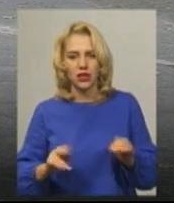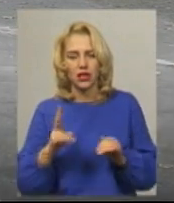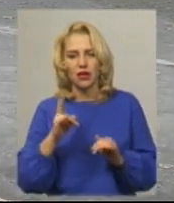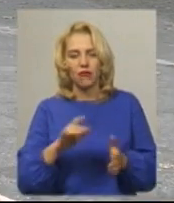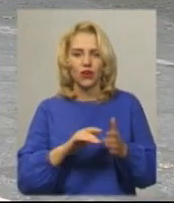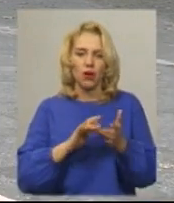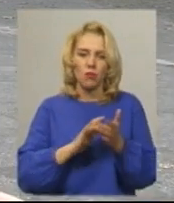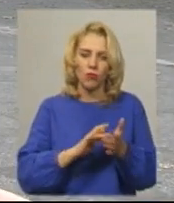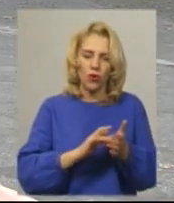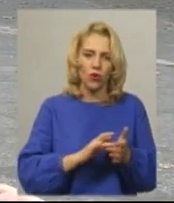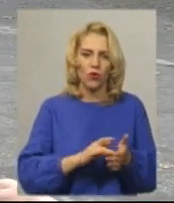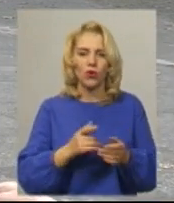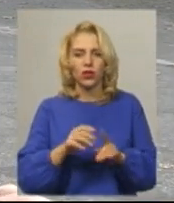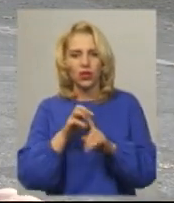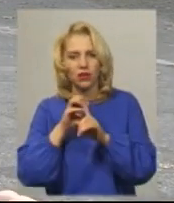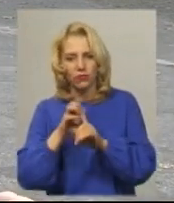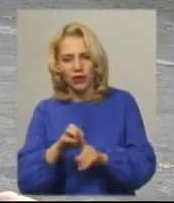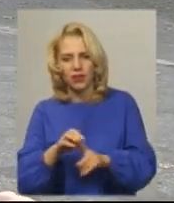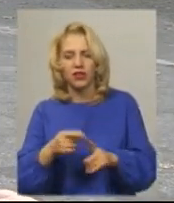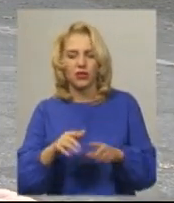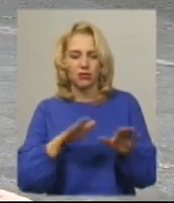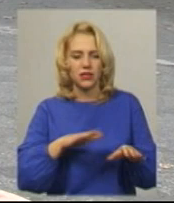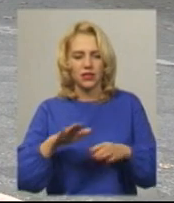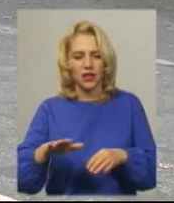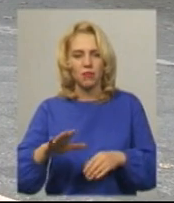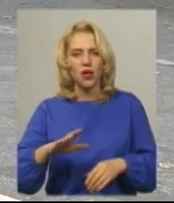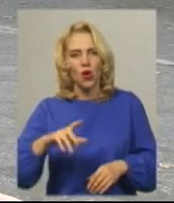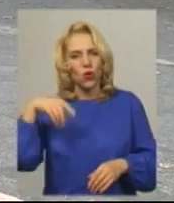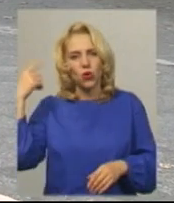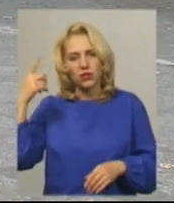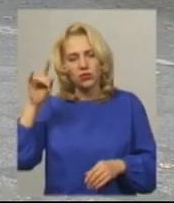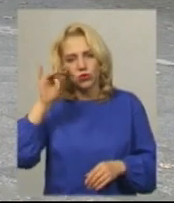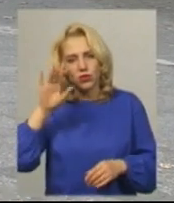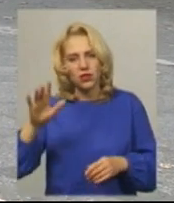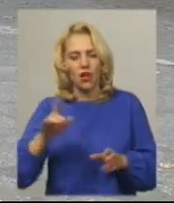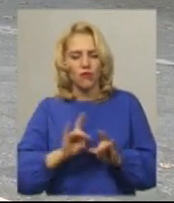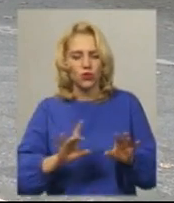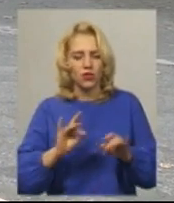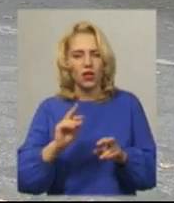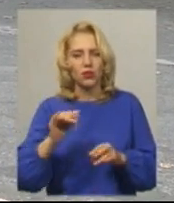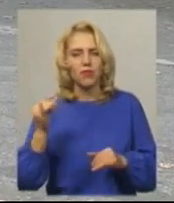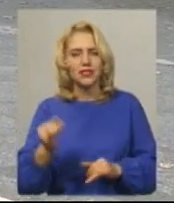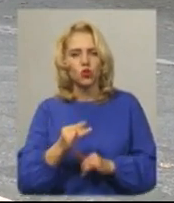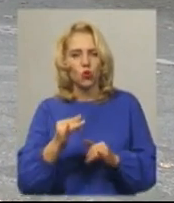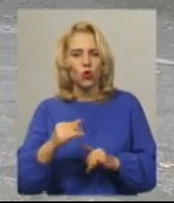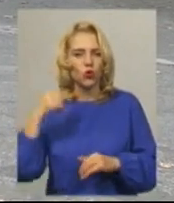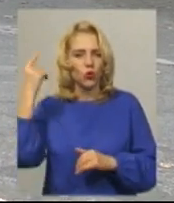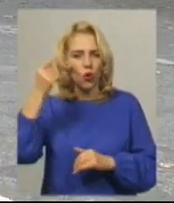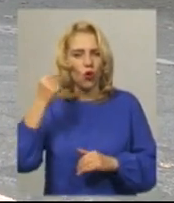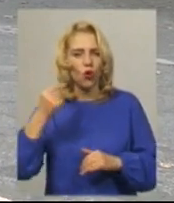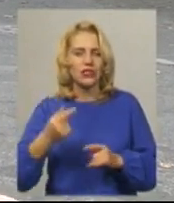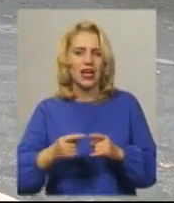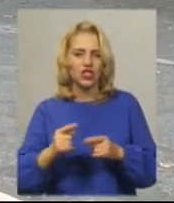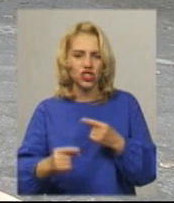походи, мандрівки місцями козацької бойової слави, розказуємо про історію Козаччини, для того, щоб вони надихалися цією